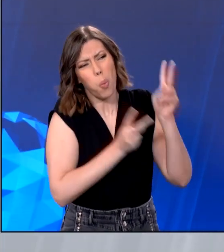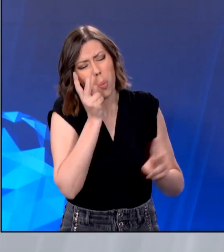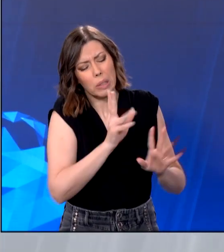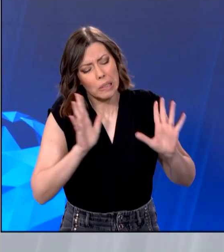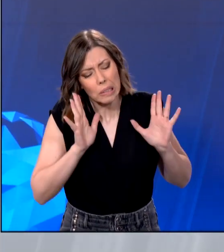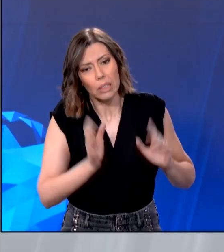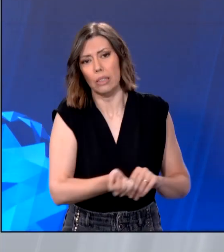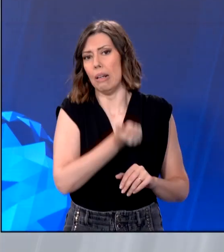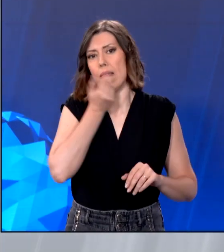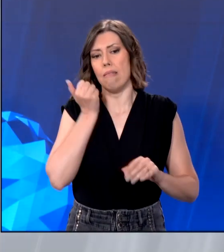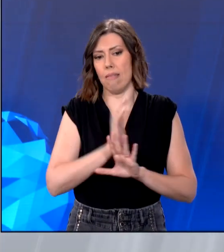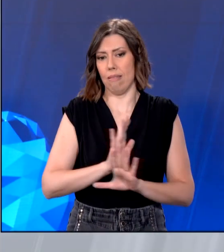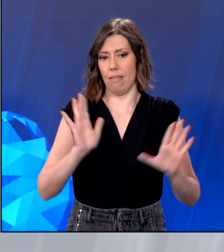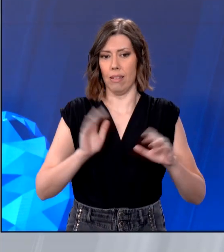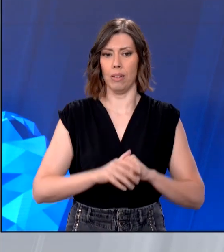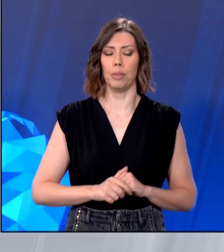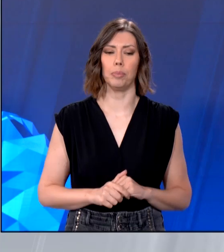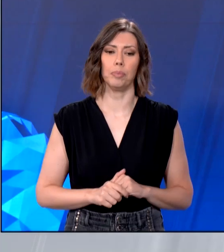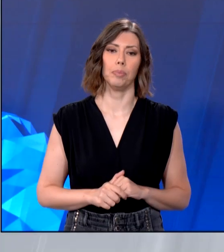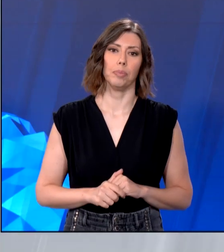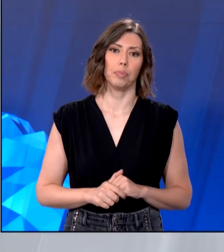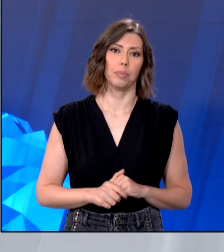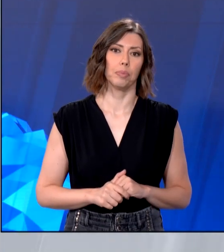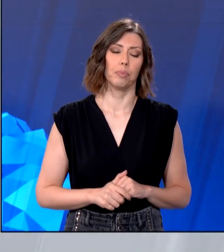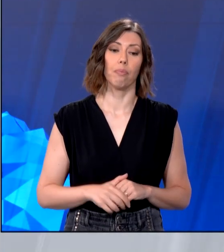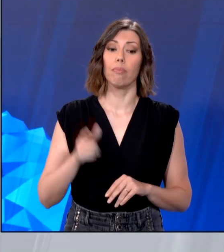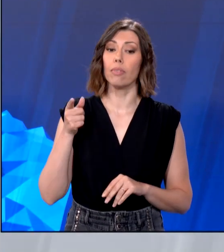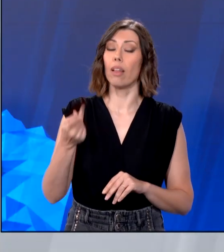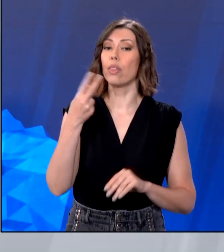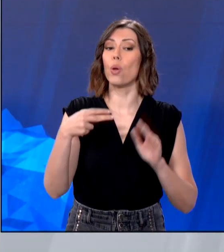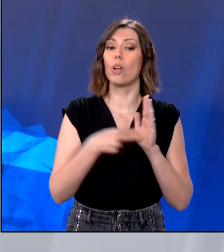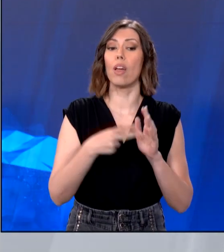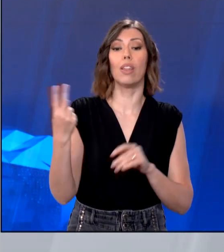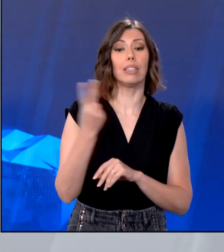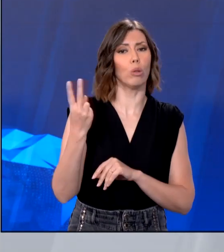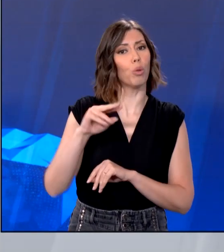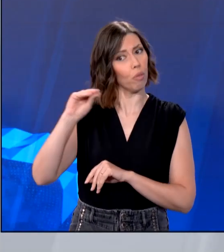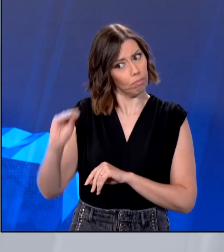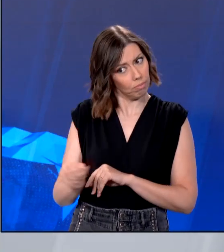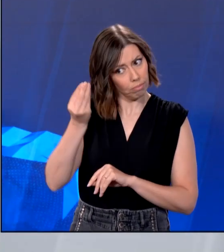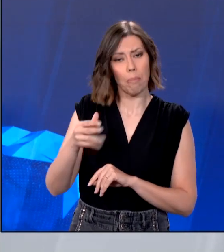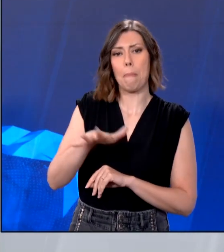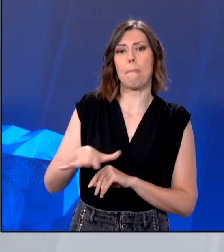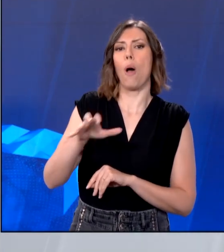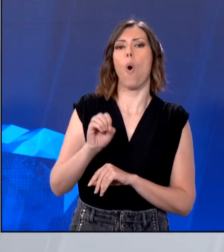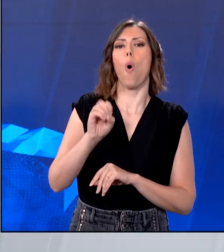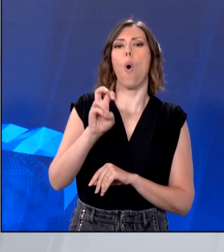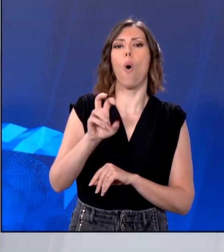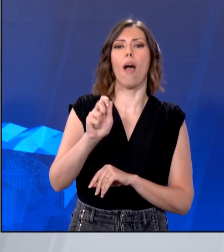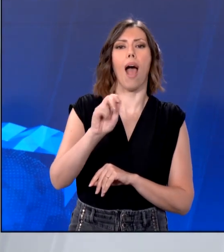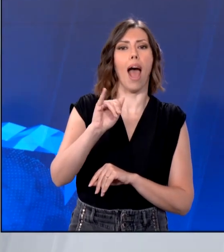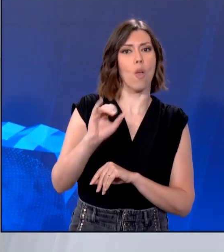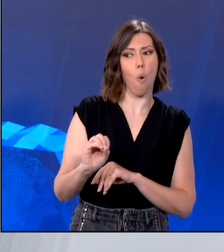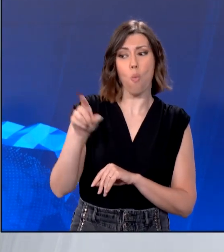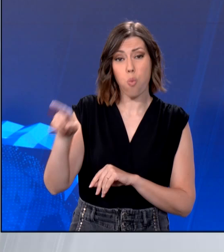εναντίον του πρώην πρόεδρου. Το 2022 εξελέγει γερουσιαστής στο Ohio. Είναι